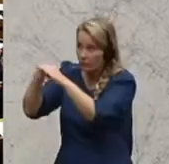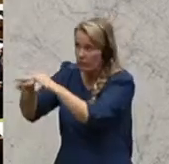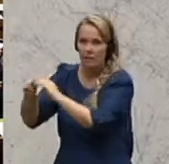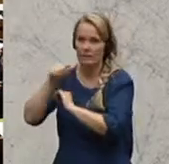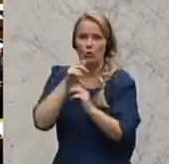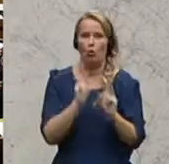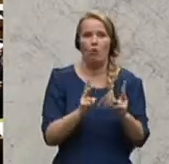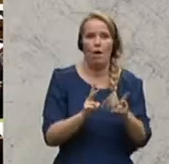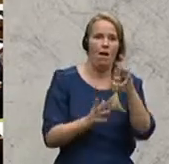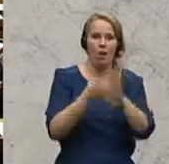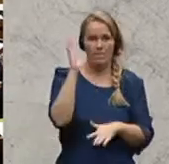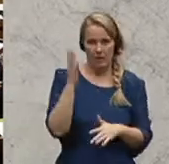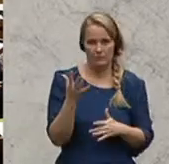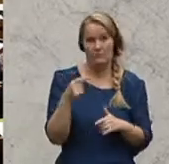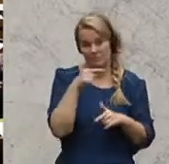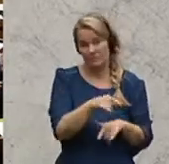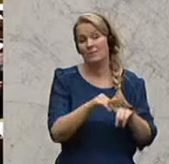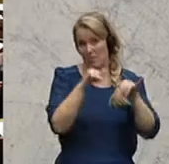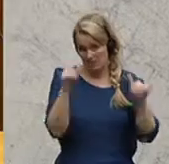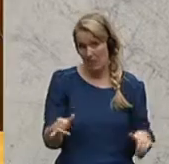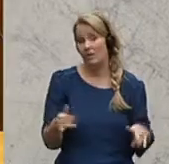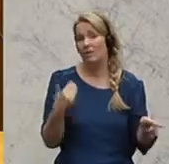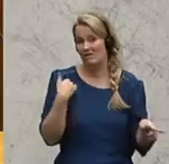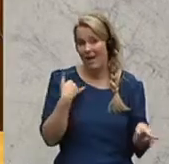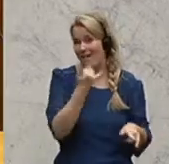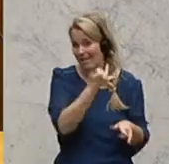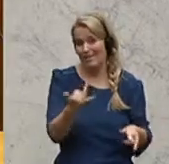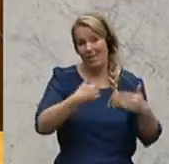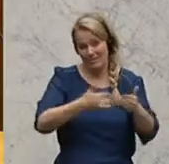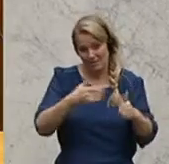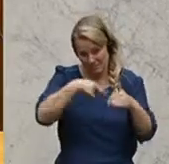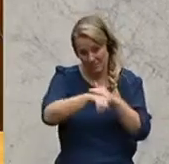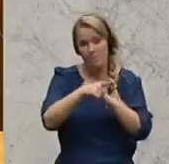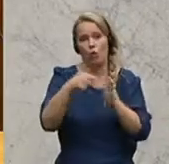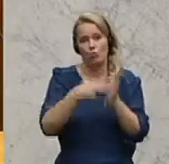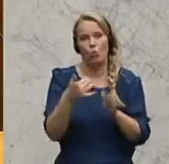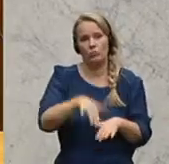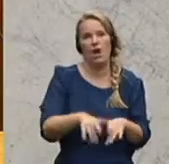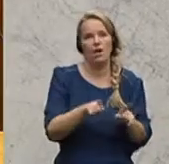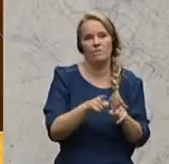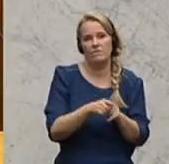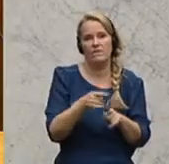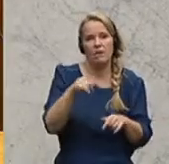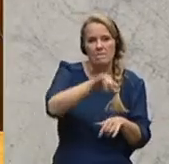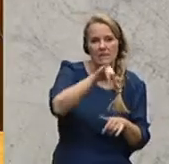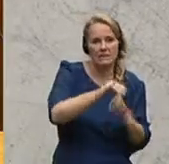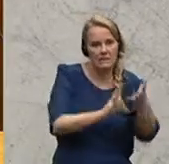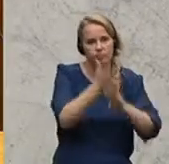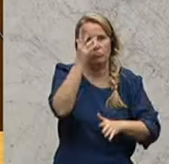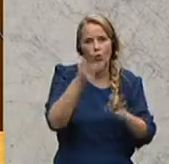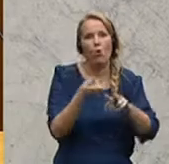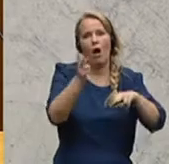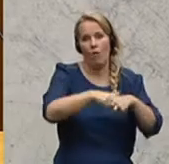normaler Brand. Und diese Bank hatte eben in jedem Zimmer noch eine Petroleum-Bank, der natürlich dann auch bei den